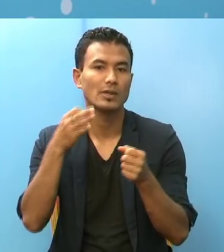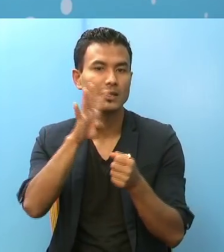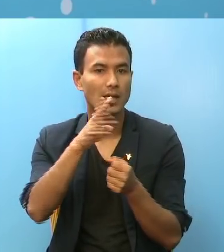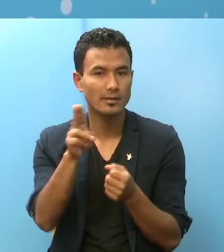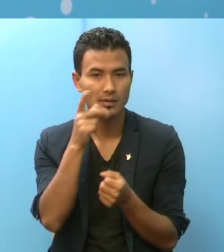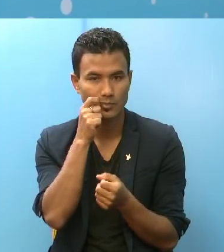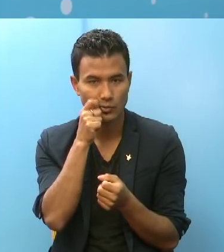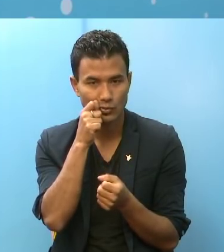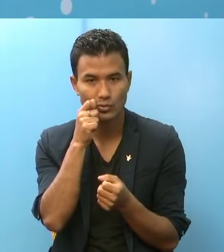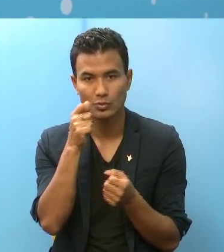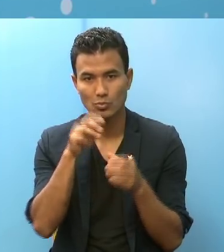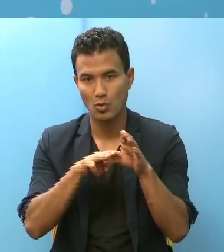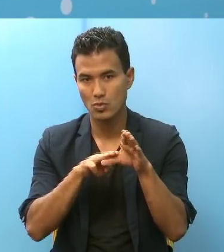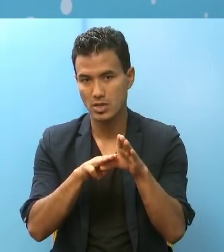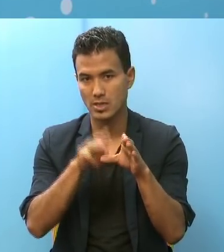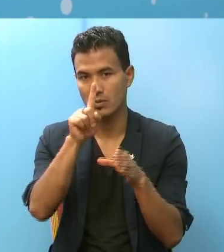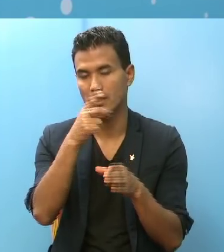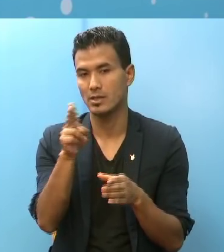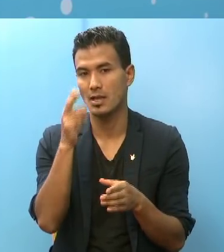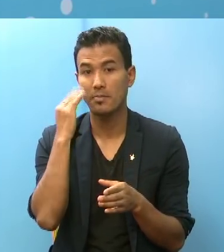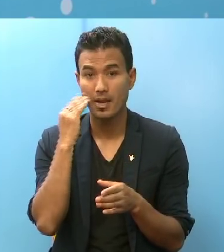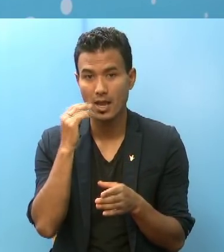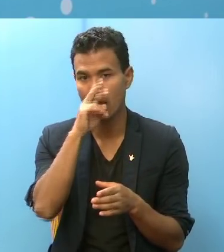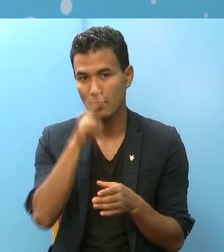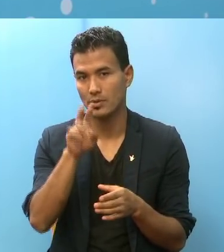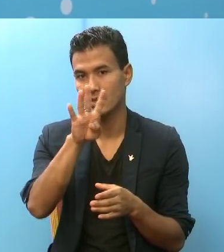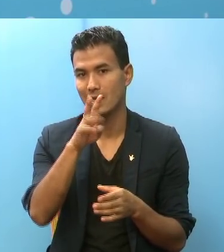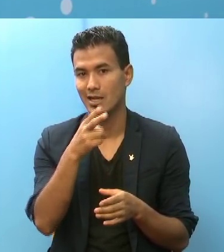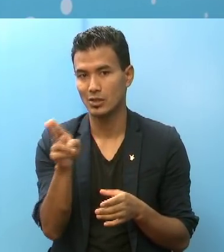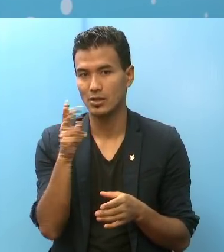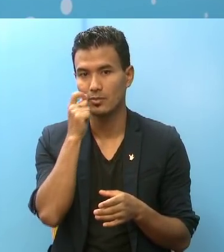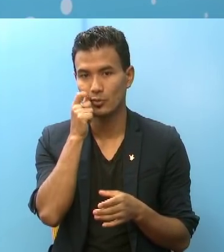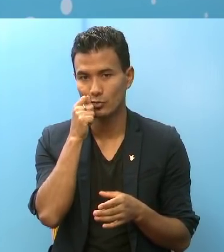जना पुरूष महत तरीक एक जना महिला र चार जना